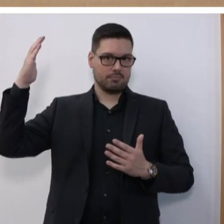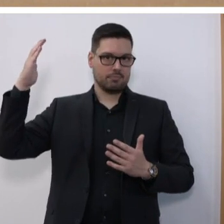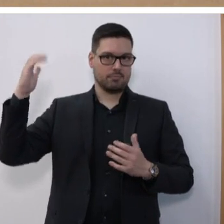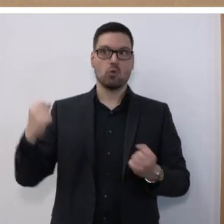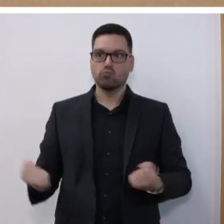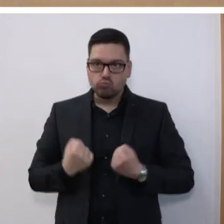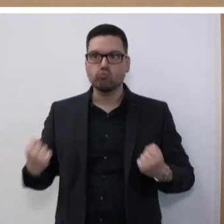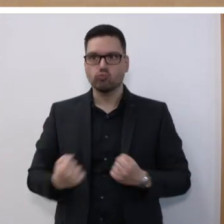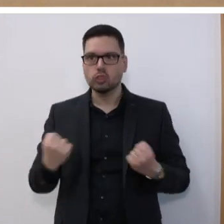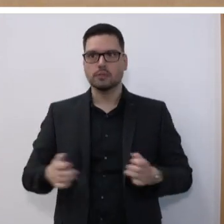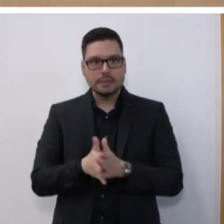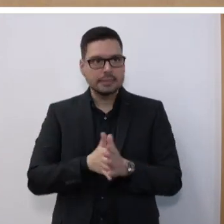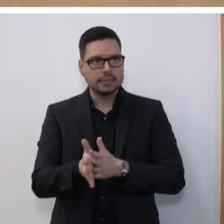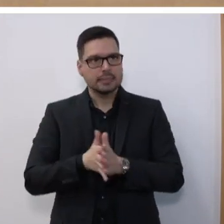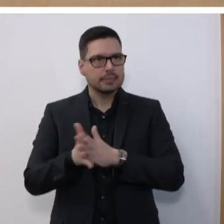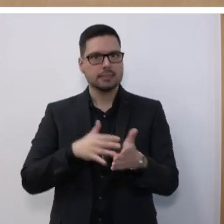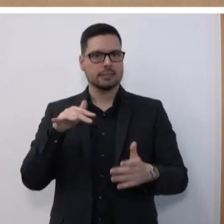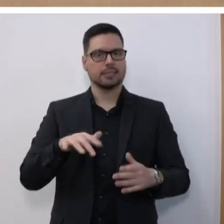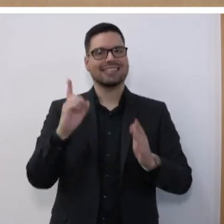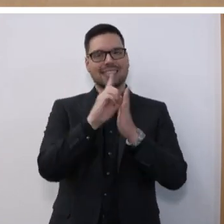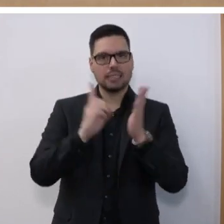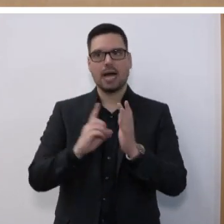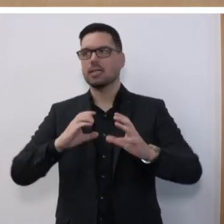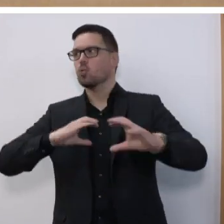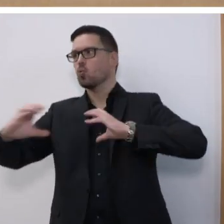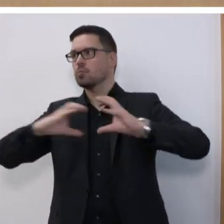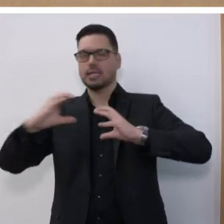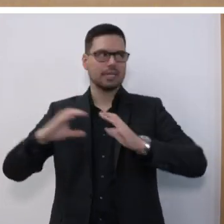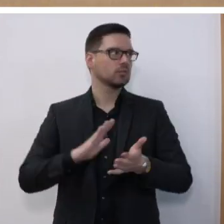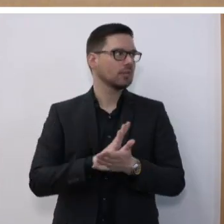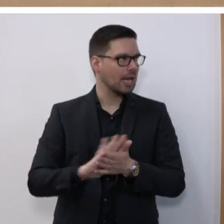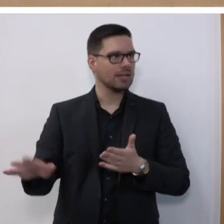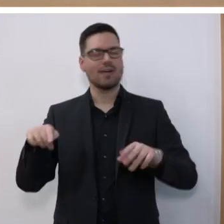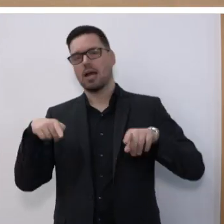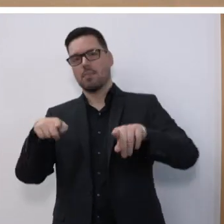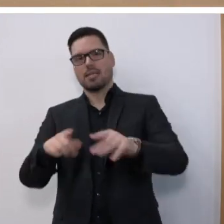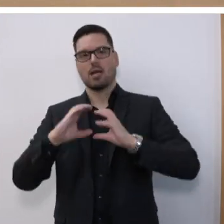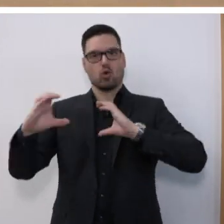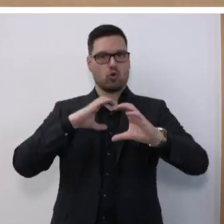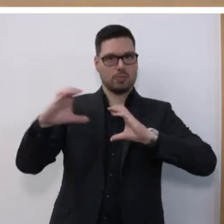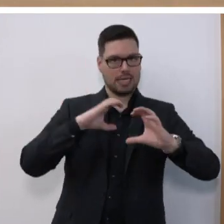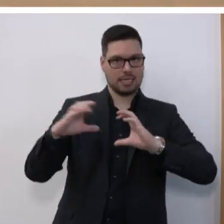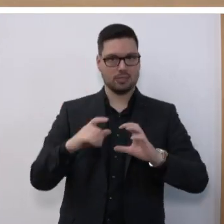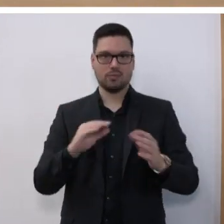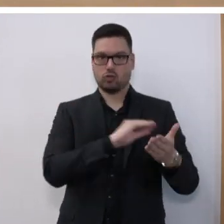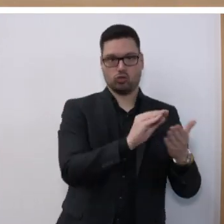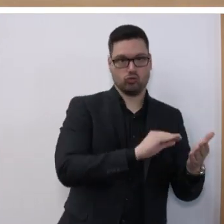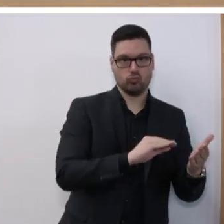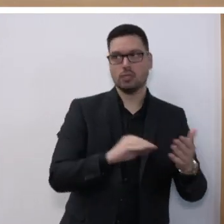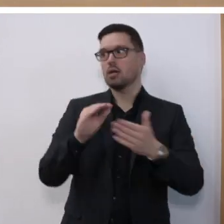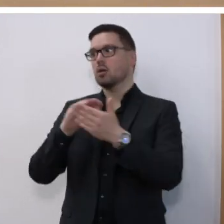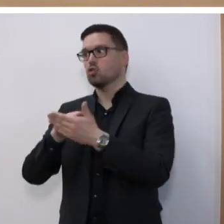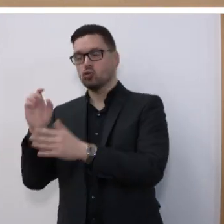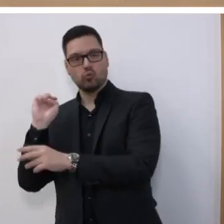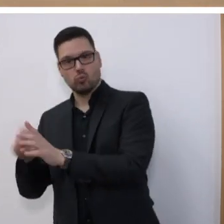motivierenden Unterricht. Digitale Kommunikationsplattformen erleichtern parallel die Kommunikation zwischen Schule, Schülerinnen